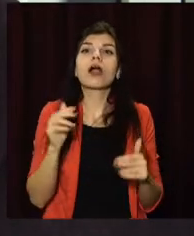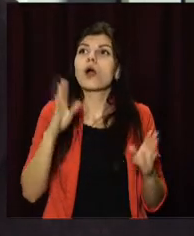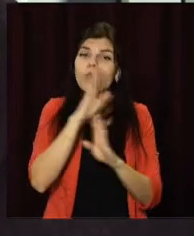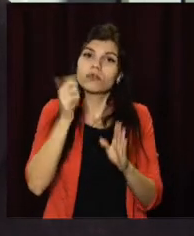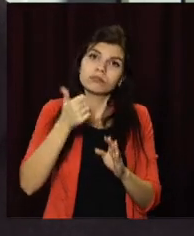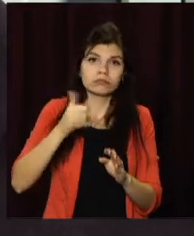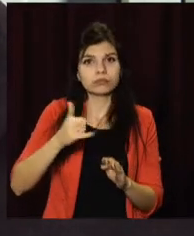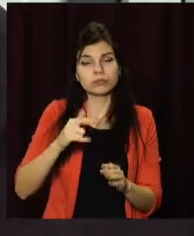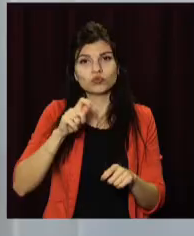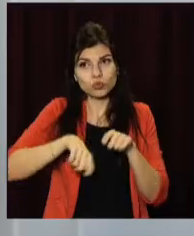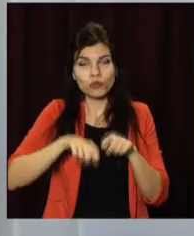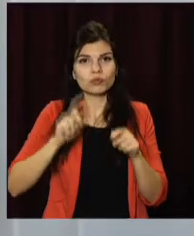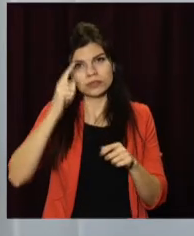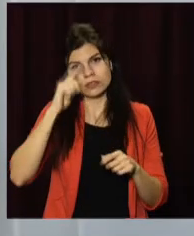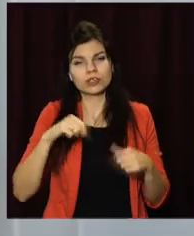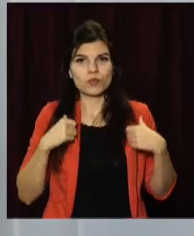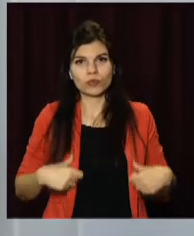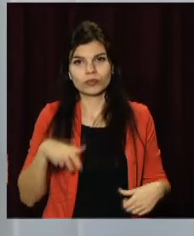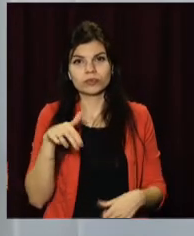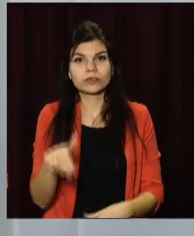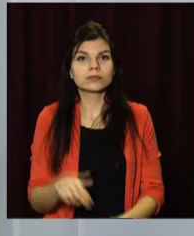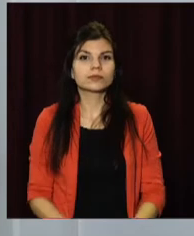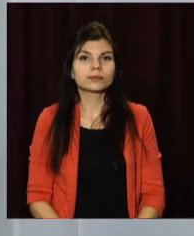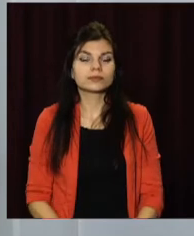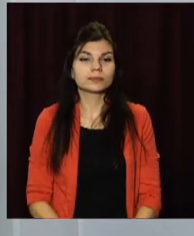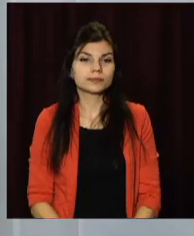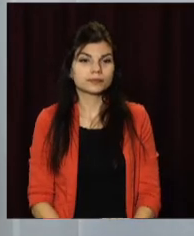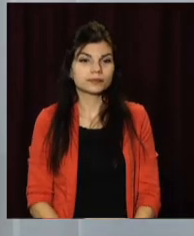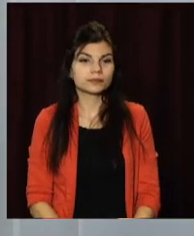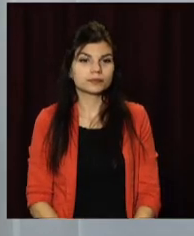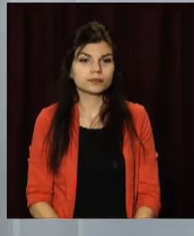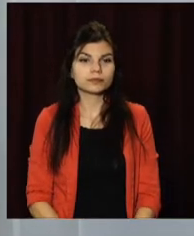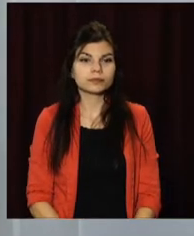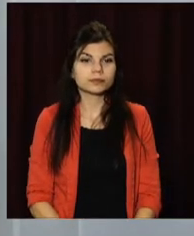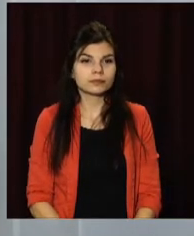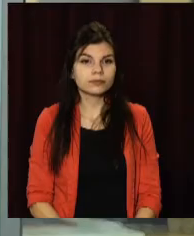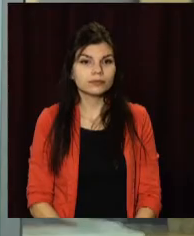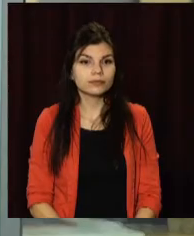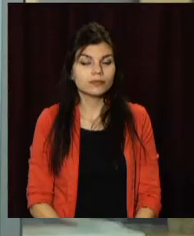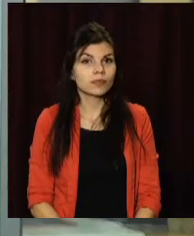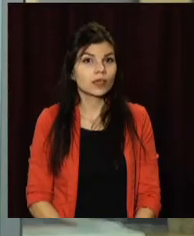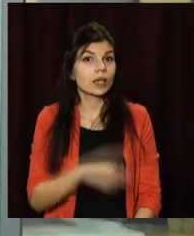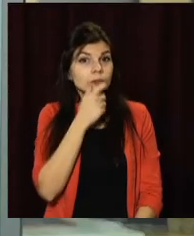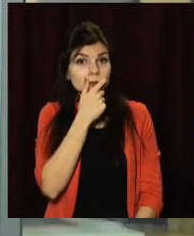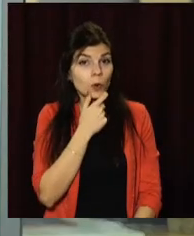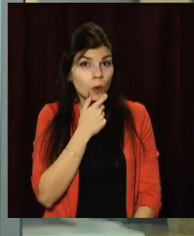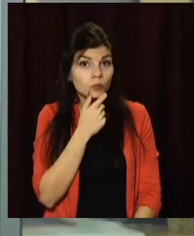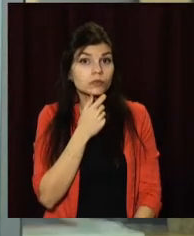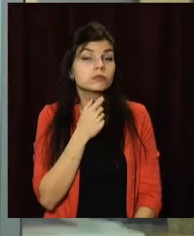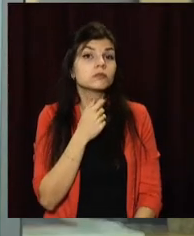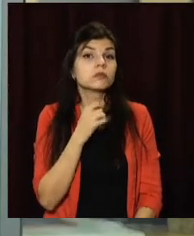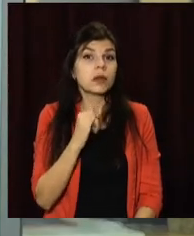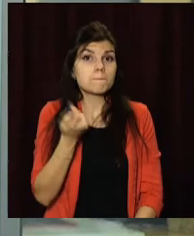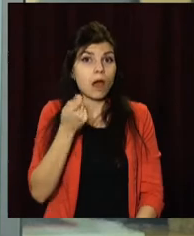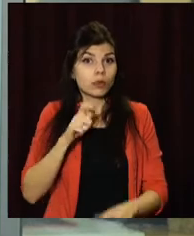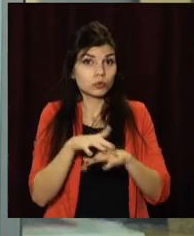стан якості повітря. Алюна Вітрова, В'ячеслав Куліш, Євген Коденцов, Open News, телеканал «Відкритий». Скромно та малолюдно.